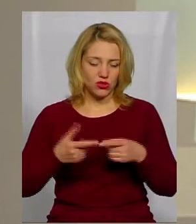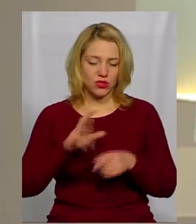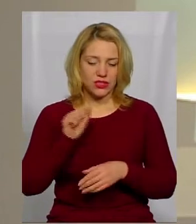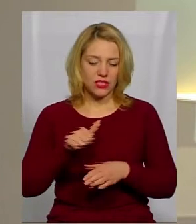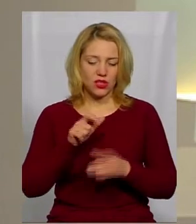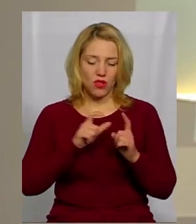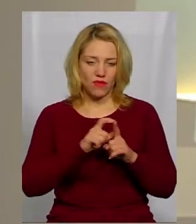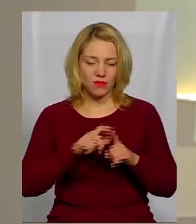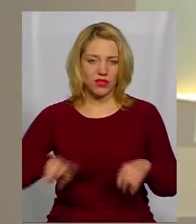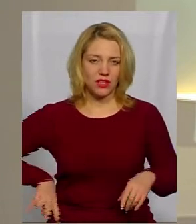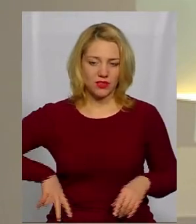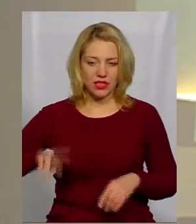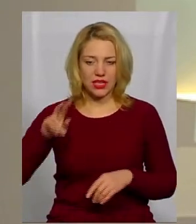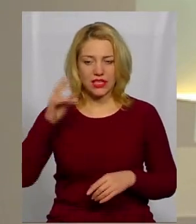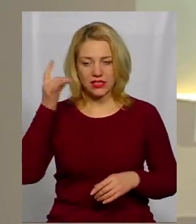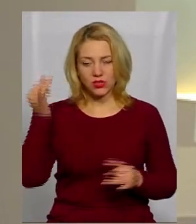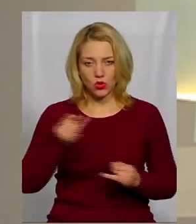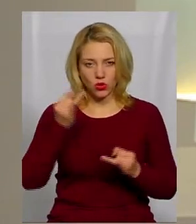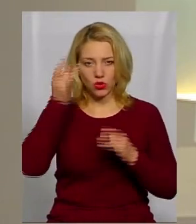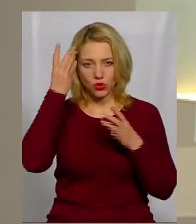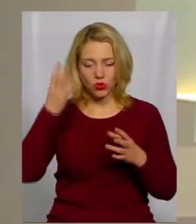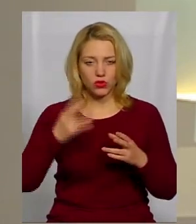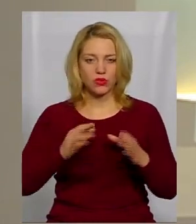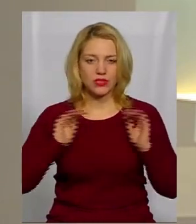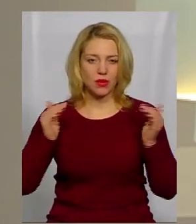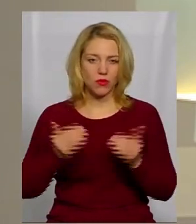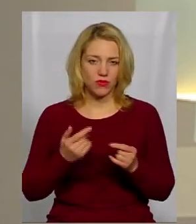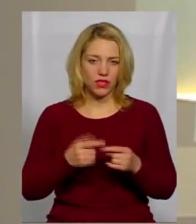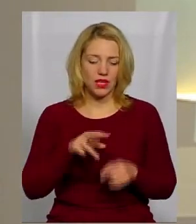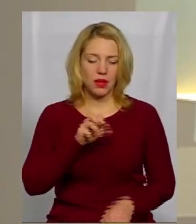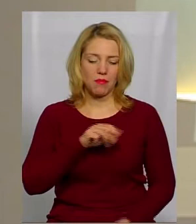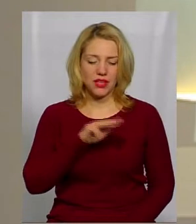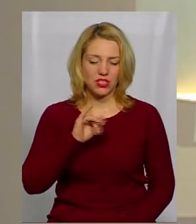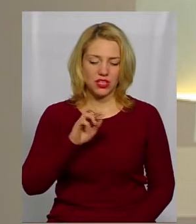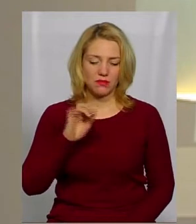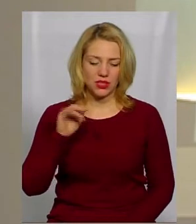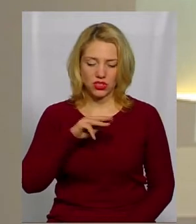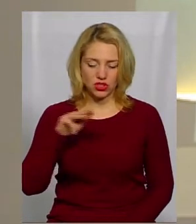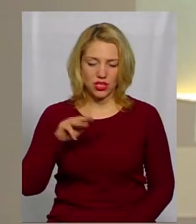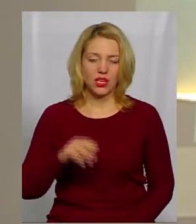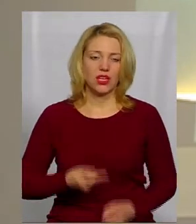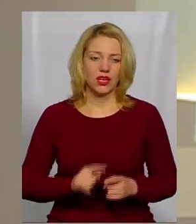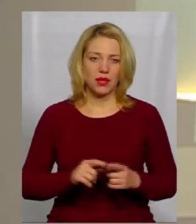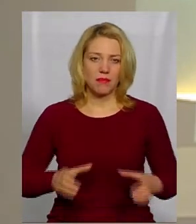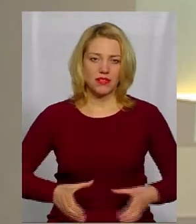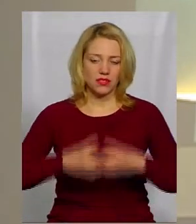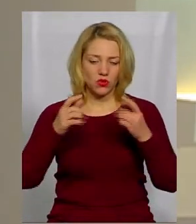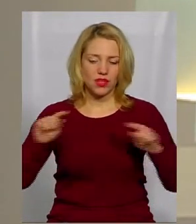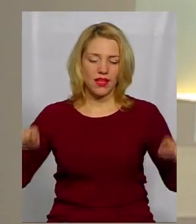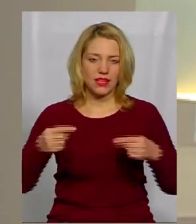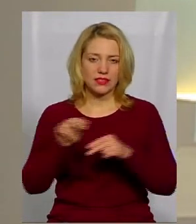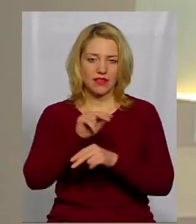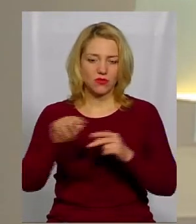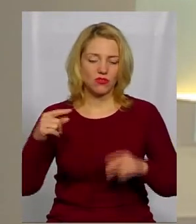директора Державного історико-культурного заповідника Меджибіж Олега Погорільця, басіон реставрують вперше